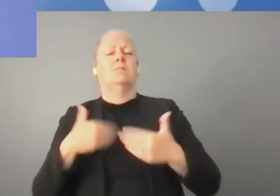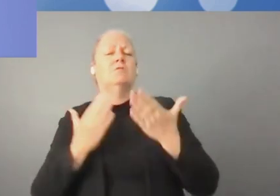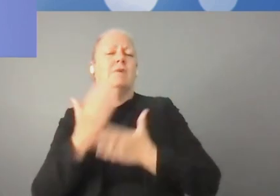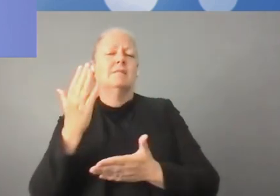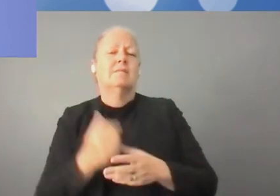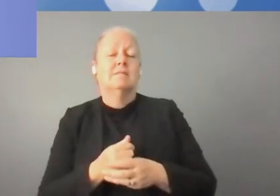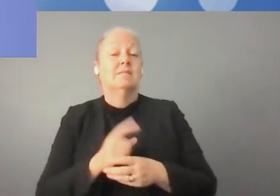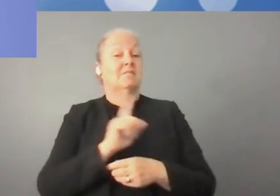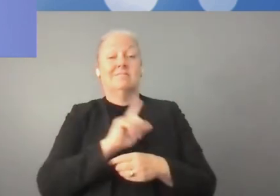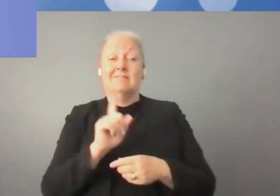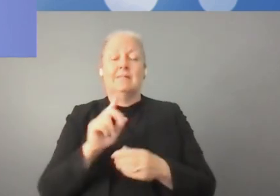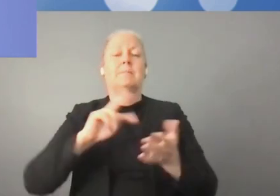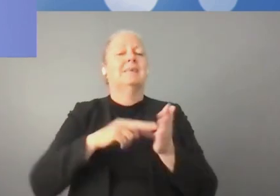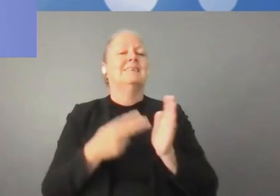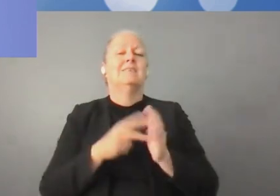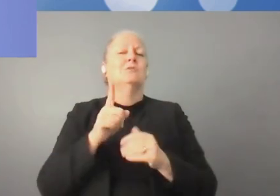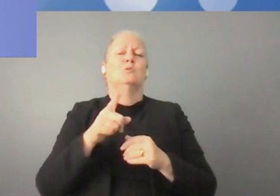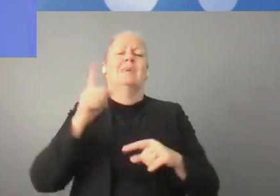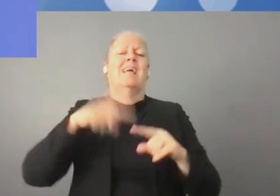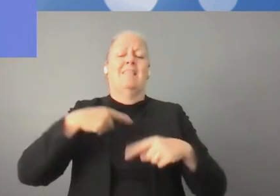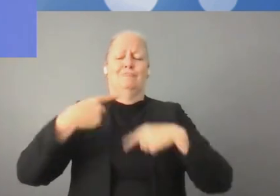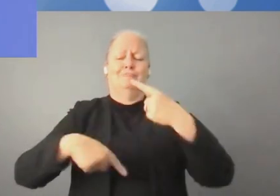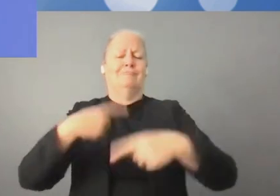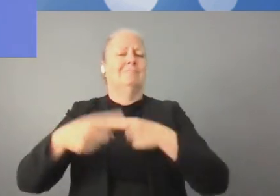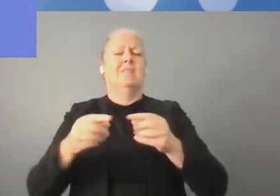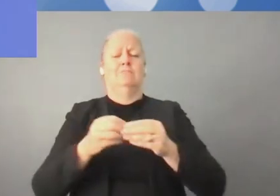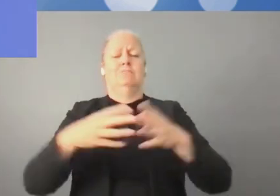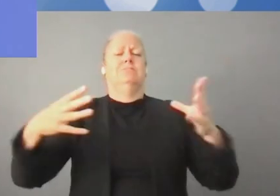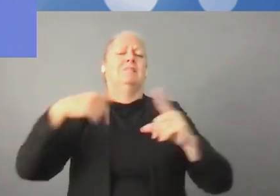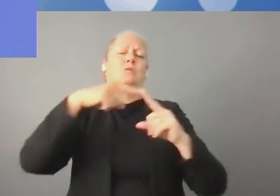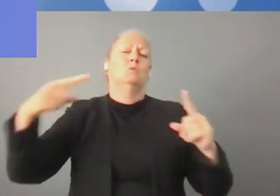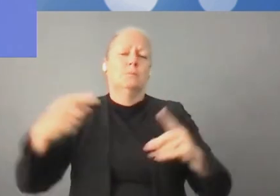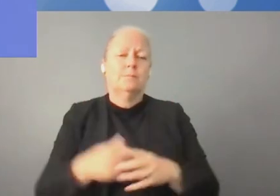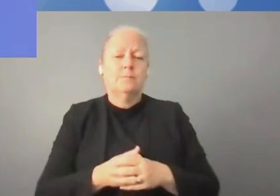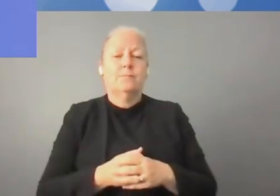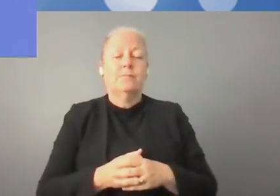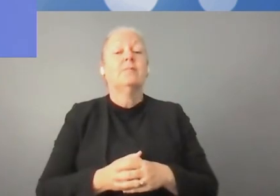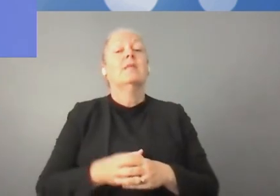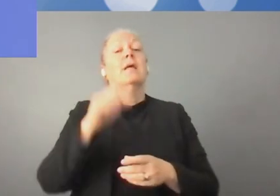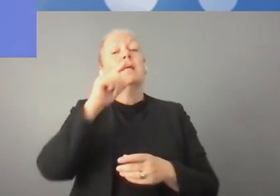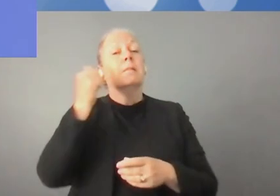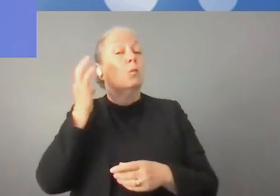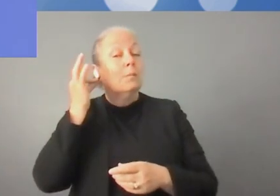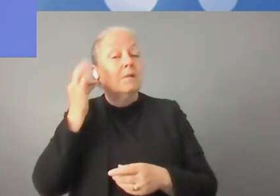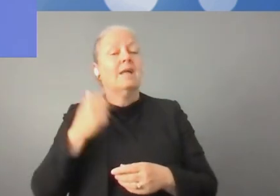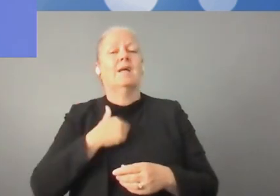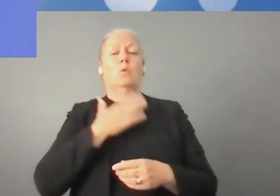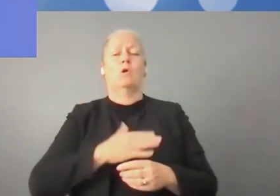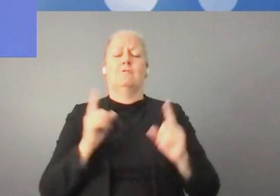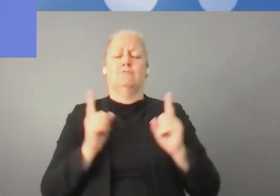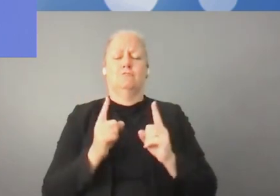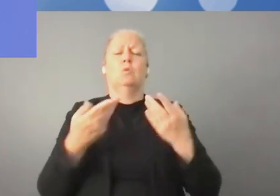gestion de services numériques doit placer au centre la dignité humaine et le respect des droits de l'homme. Sans cela,